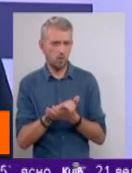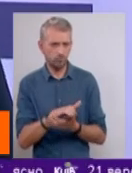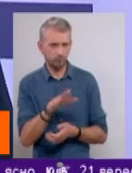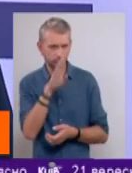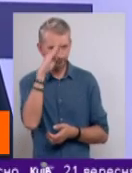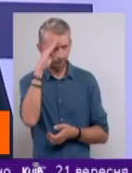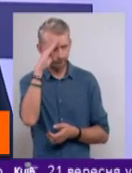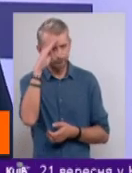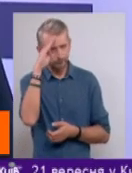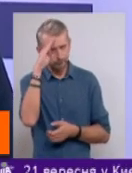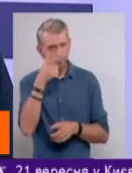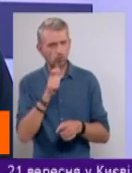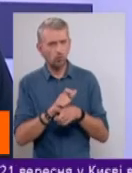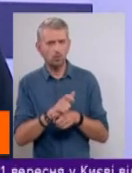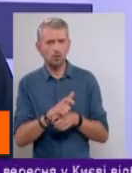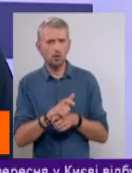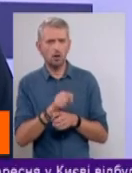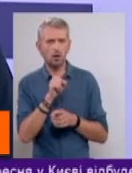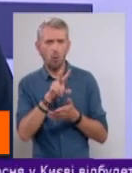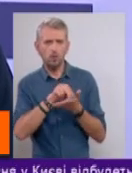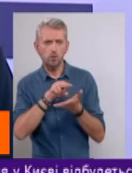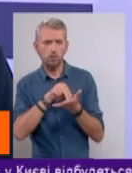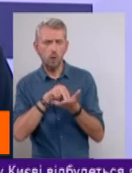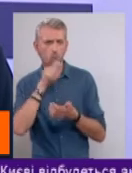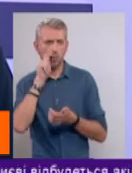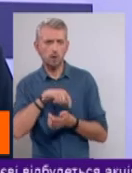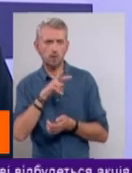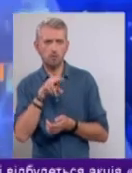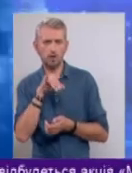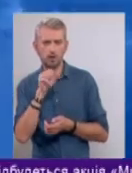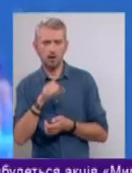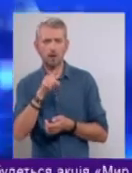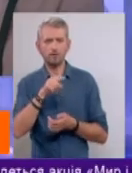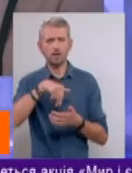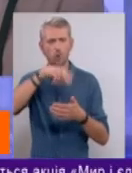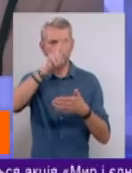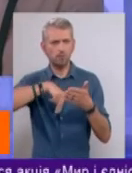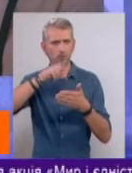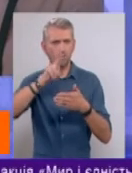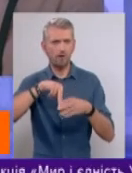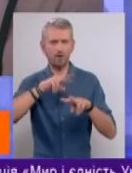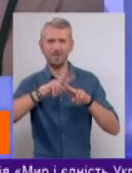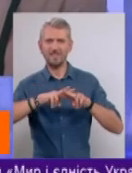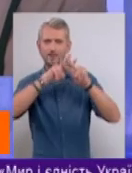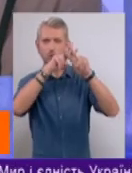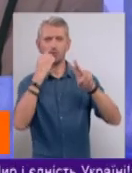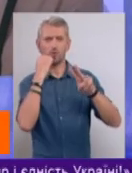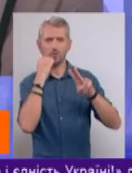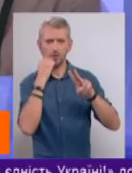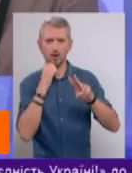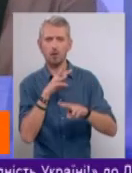якого досить жвало, якого цитували українські медіа. Він розфарбував зірку в Москві, руфер,